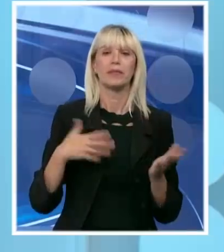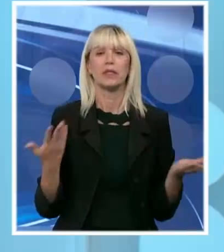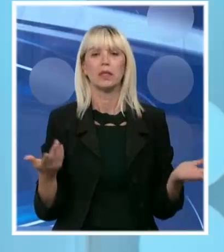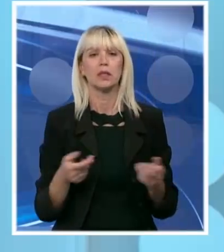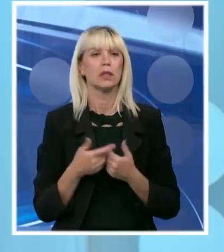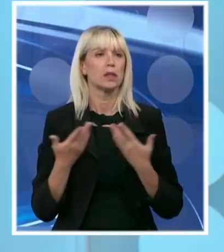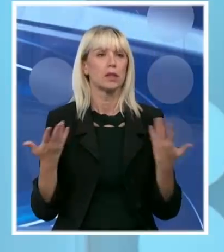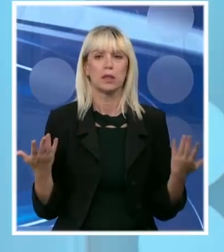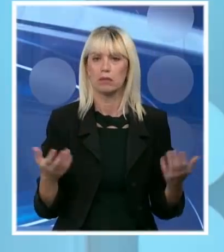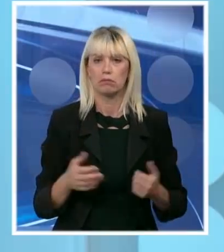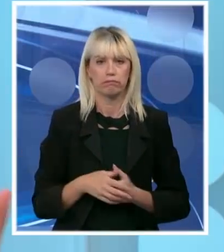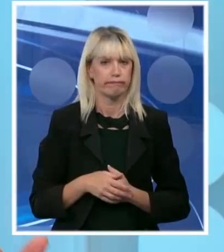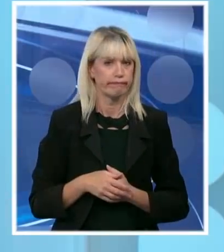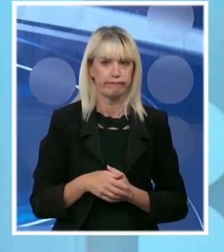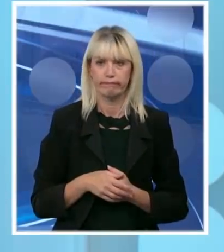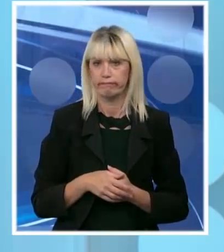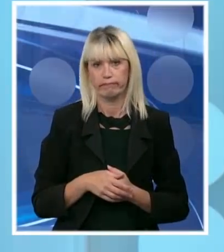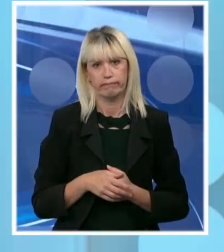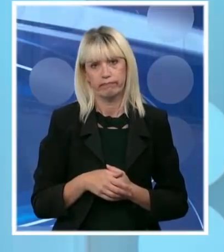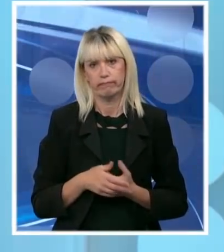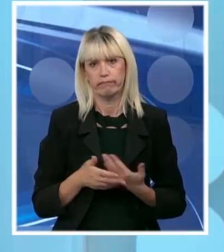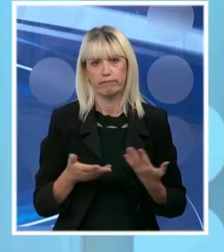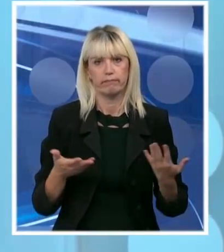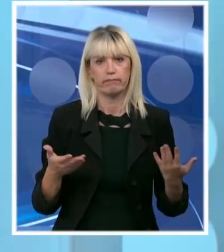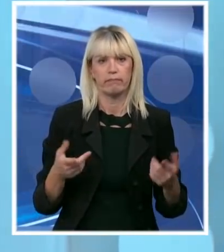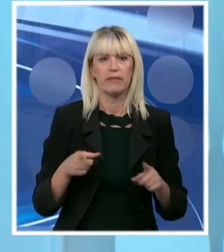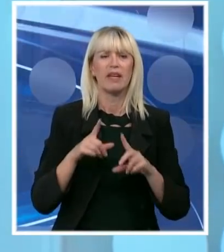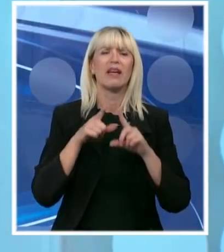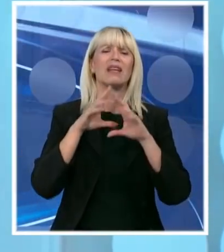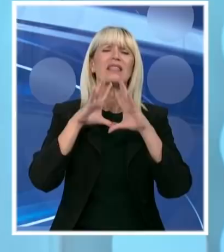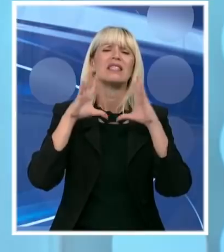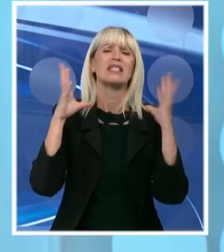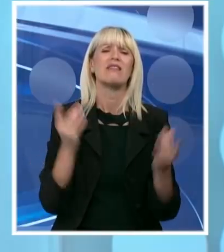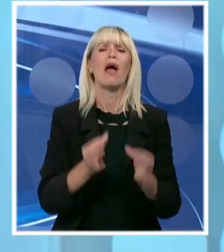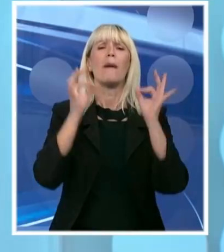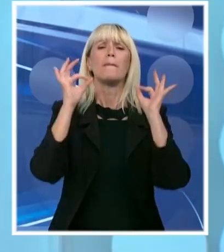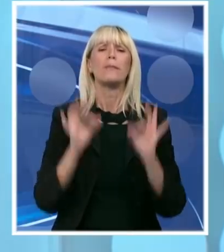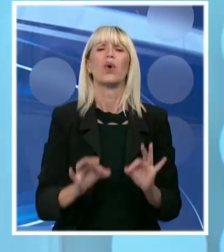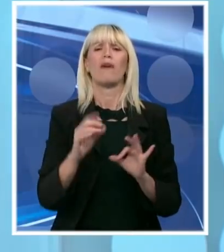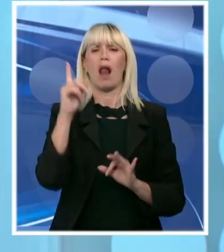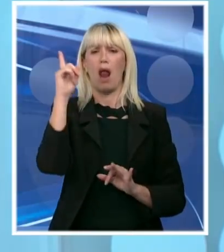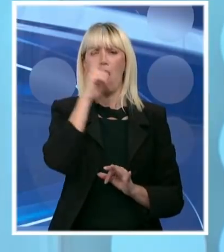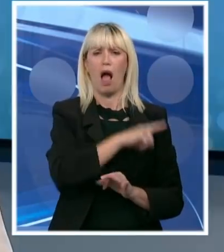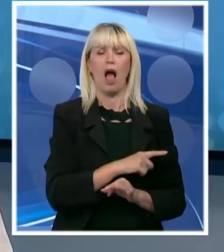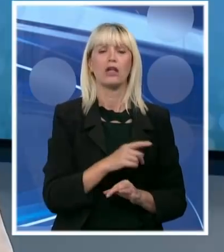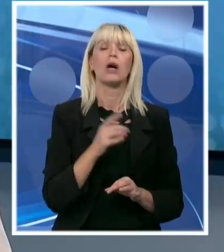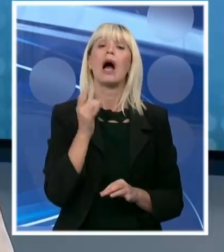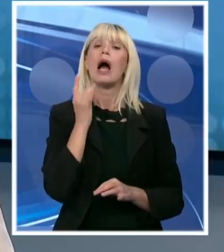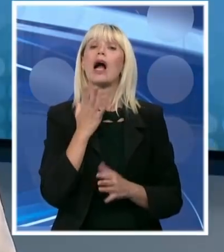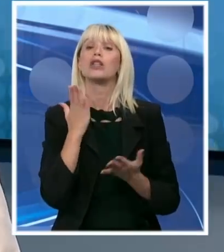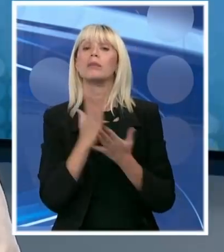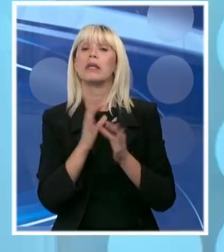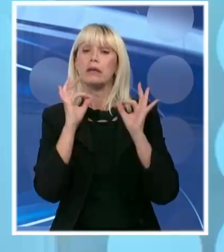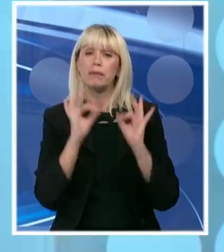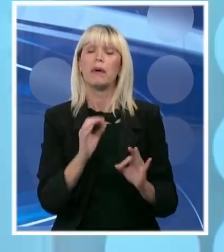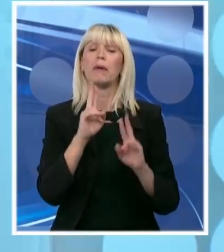ja to ne očekujem ali bit ću na raspolaganju. Bukvalno sve laž do laži. Kad možemo odznati prave tačne informacije? Pa ja